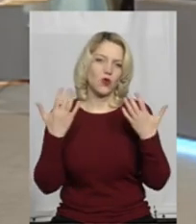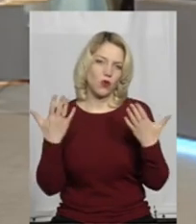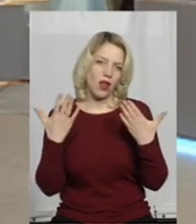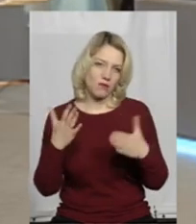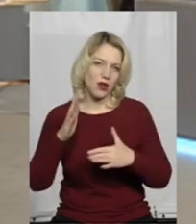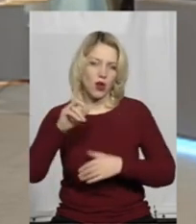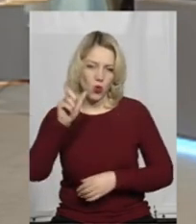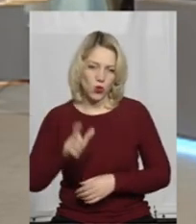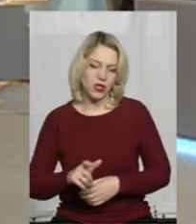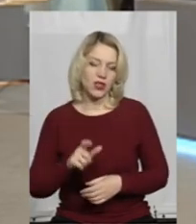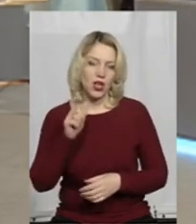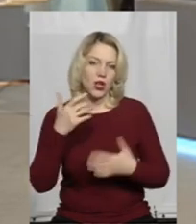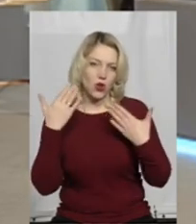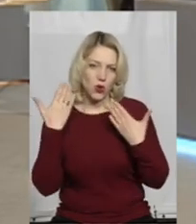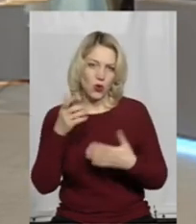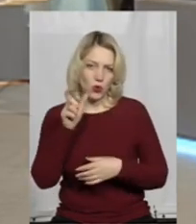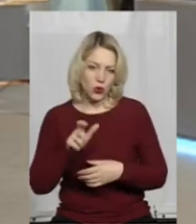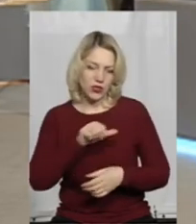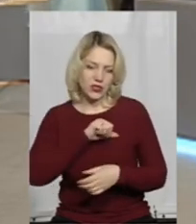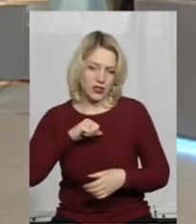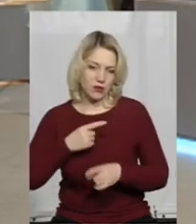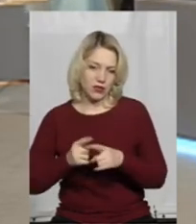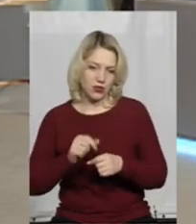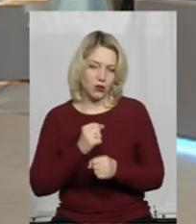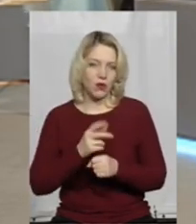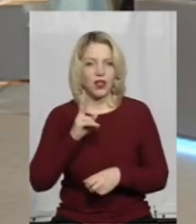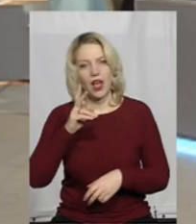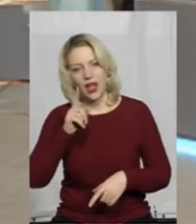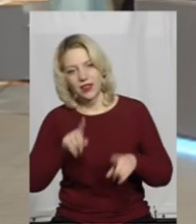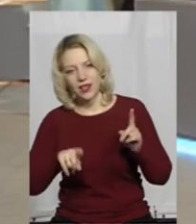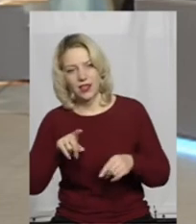Людина сама зробила, і деякі люди закривають на це очі.